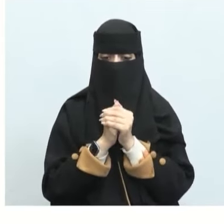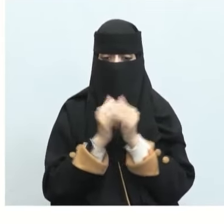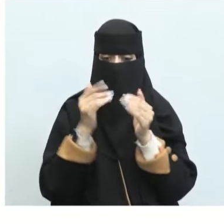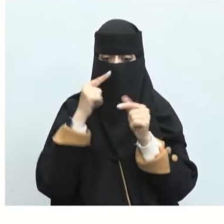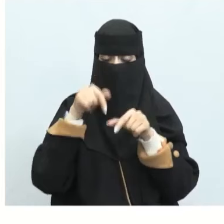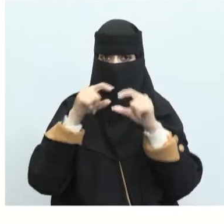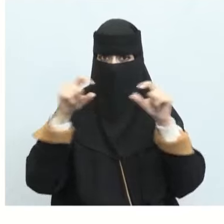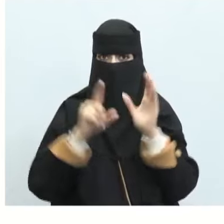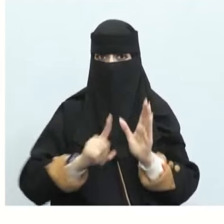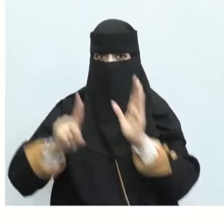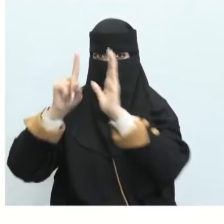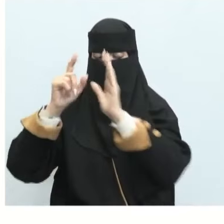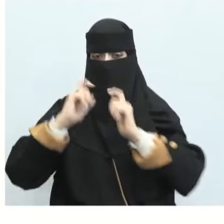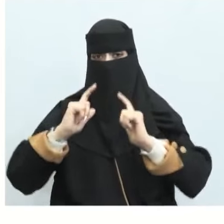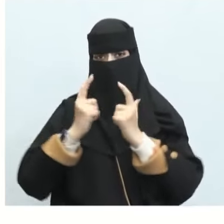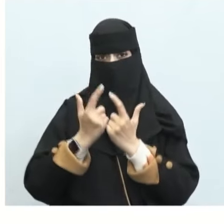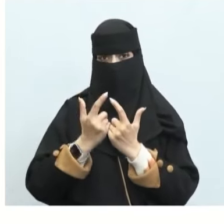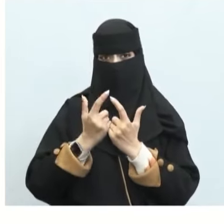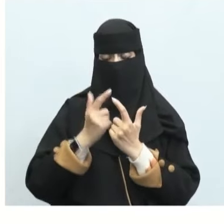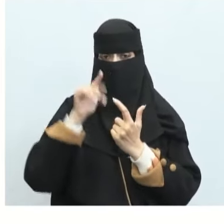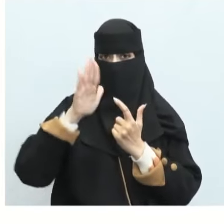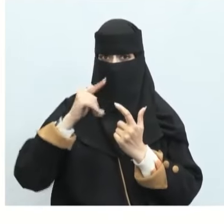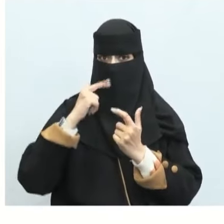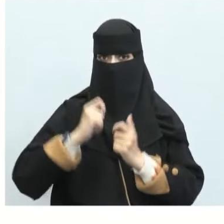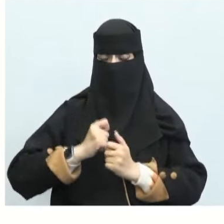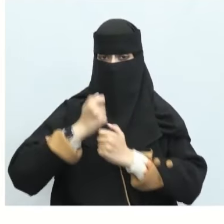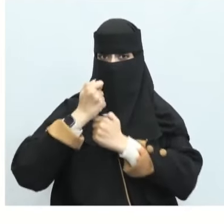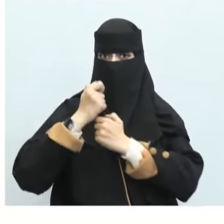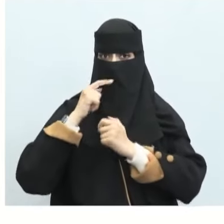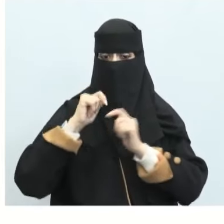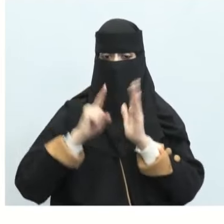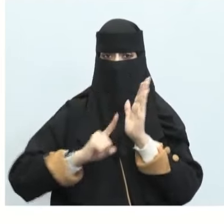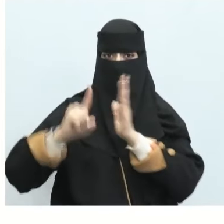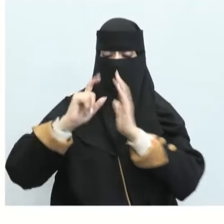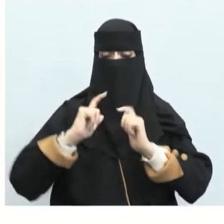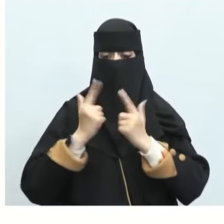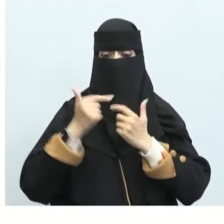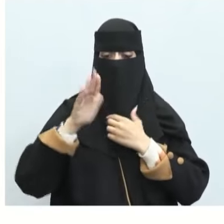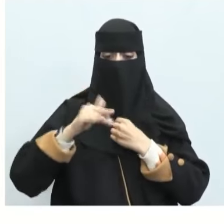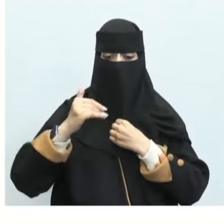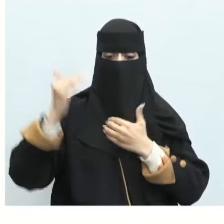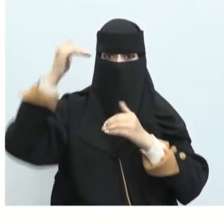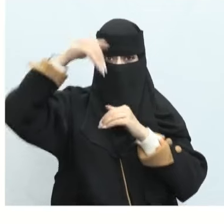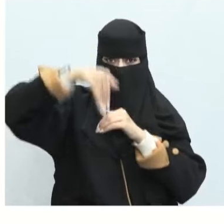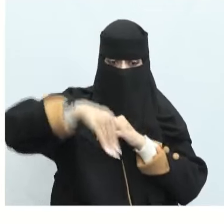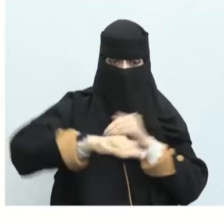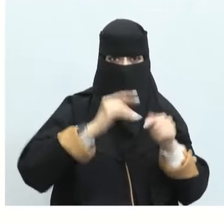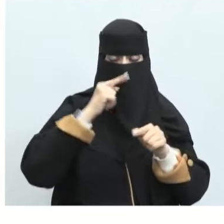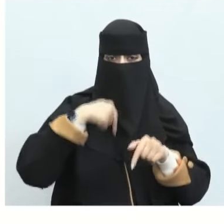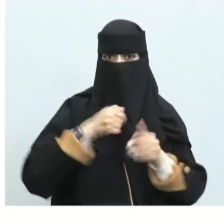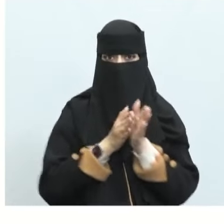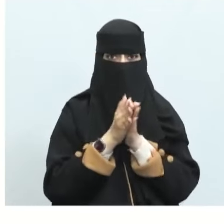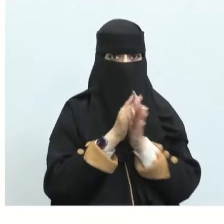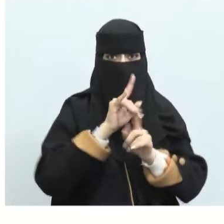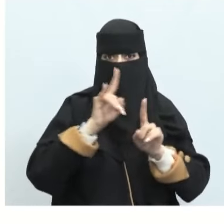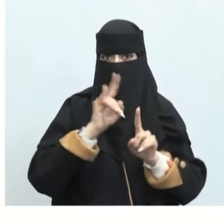ألوية هنا كناية عن قائد الجيش حمال ألوية دليل عنه على القائد كذلك هباط أودة كناية على أنهم مقدام لا